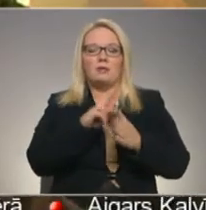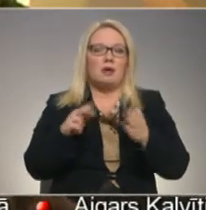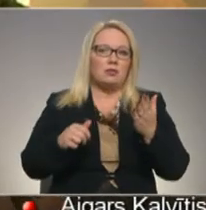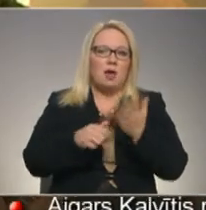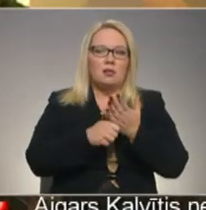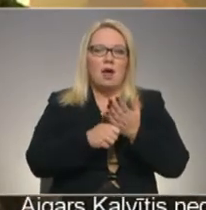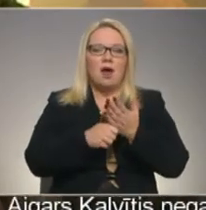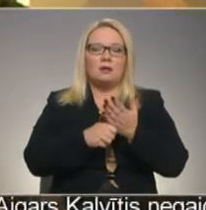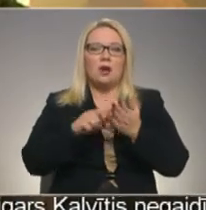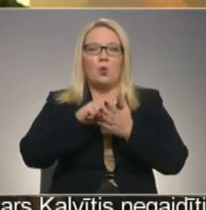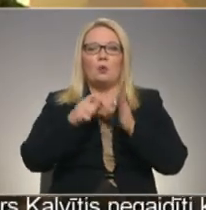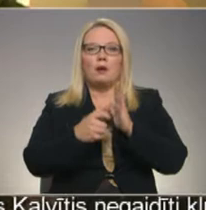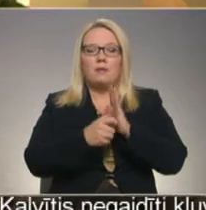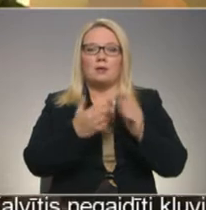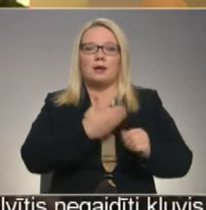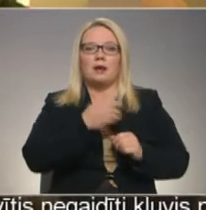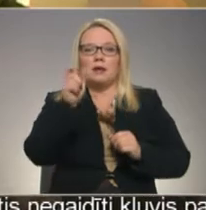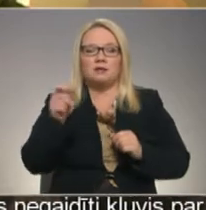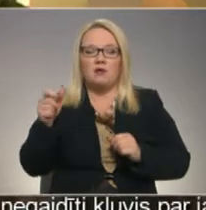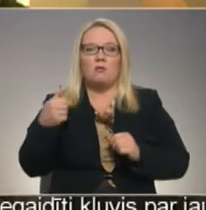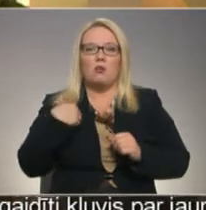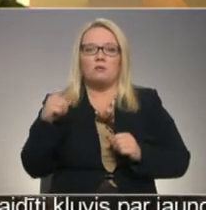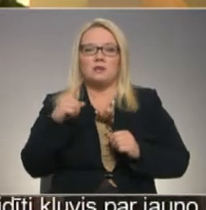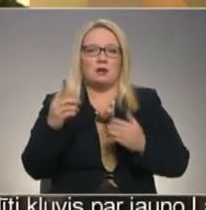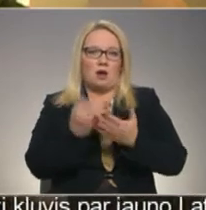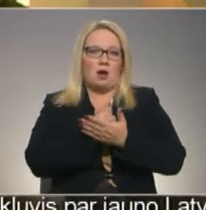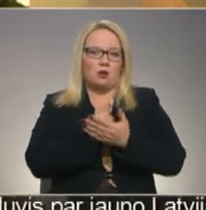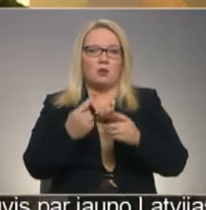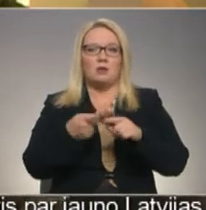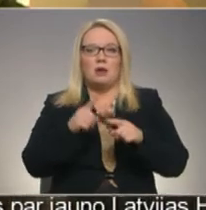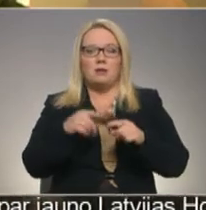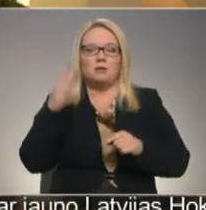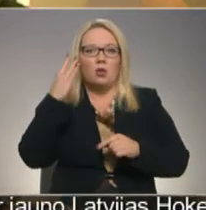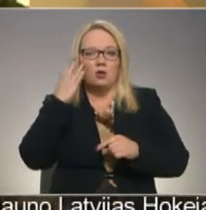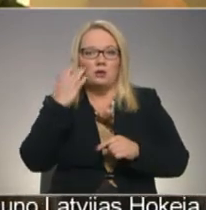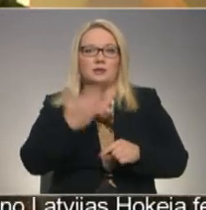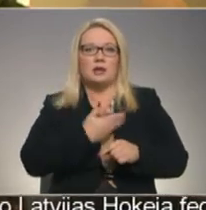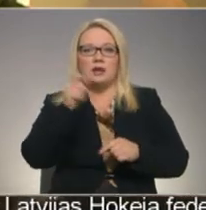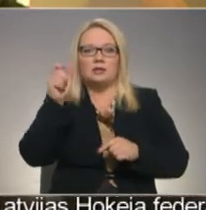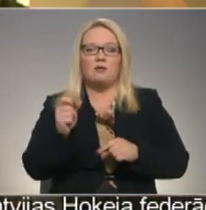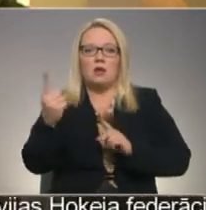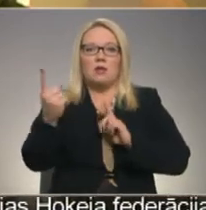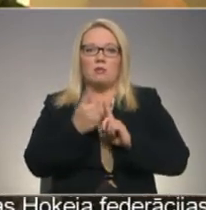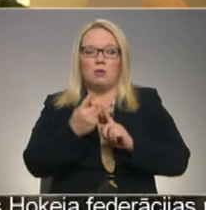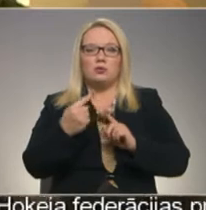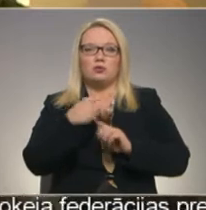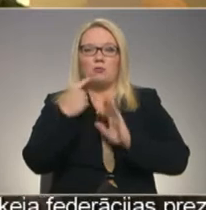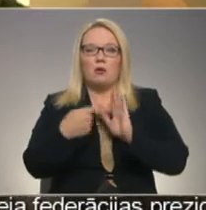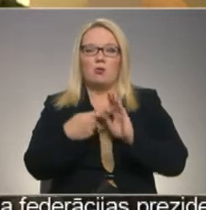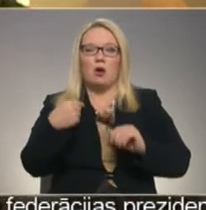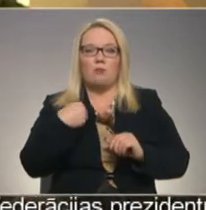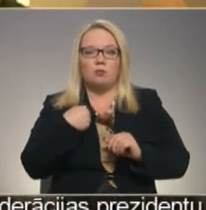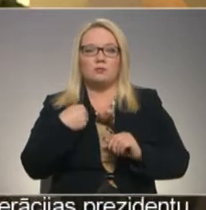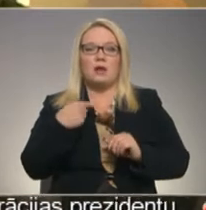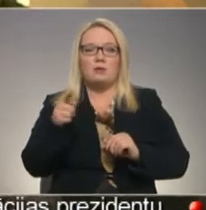kubikmetri iedzīvotāji, mums viņi ir jāatrod. Līdz ar to, loģiski, ka iedzīvotājs arī nāk pie mums un prasna mums, lai mēs